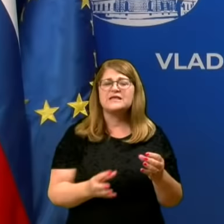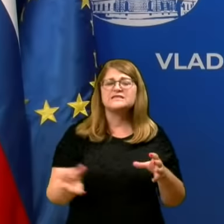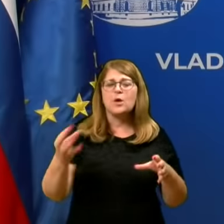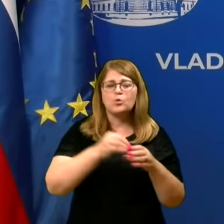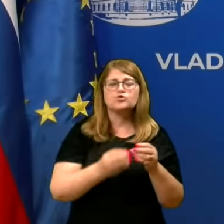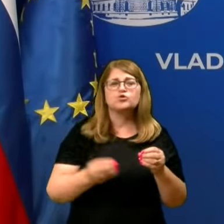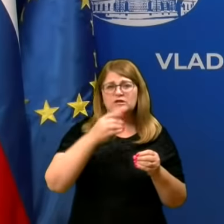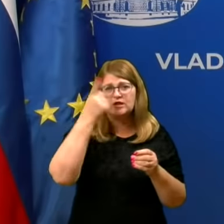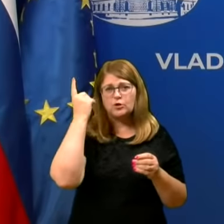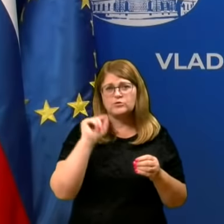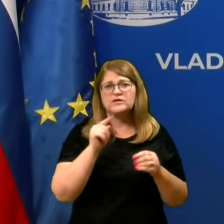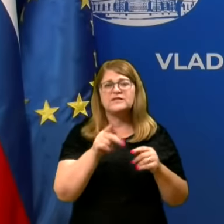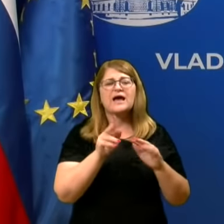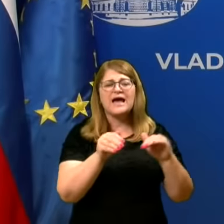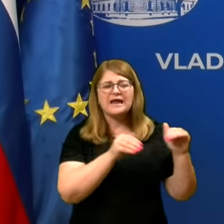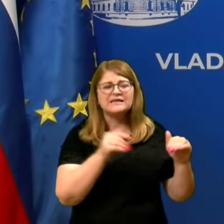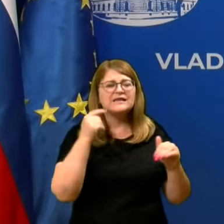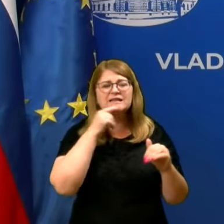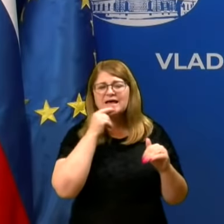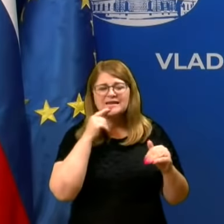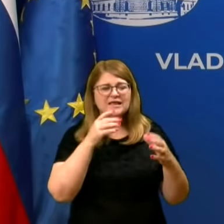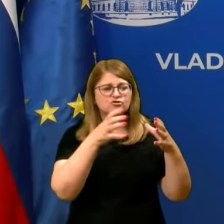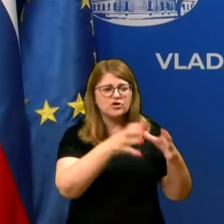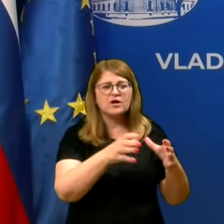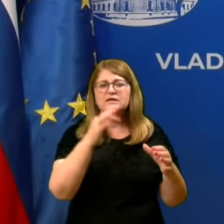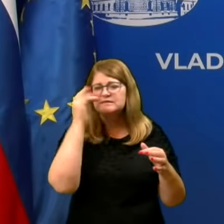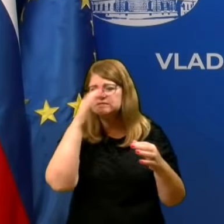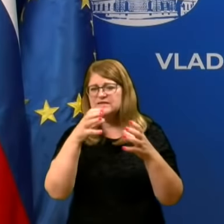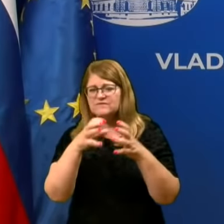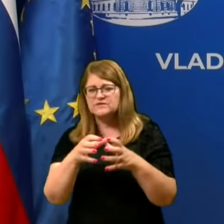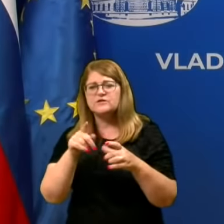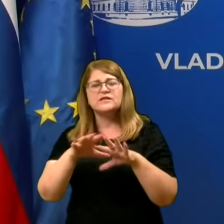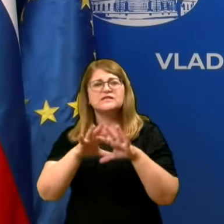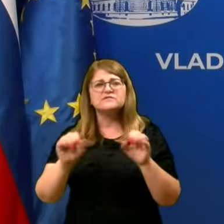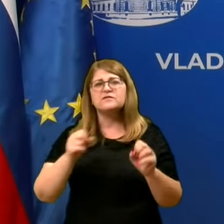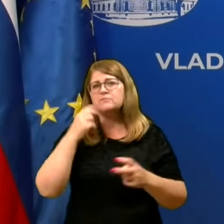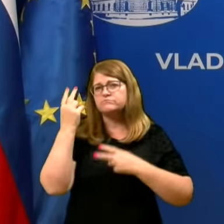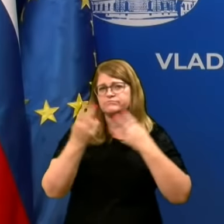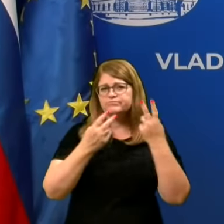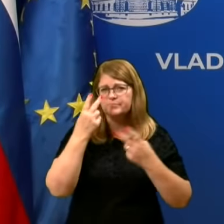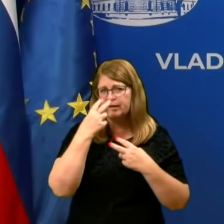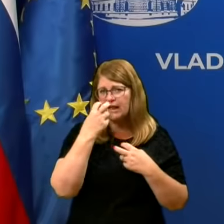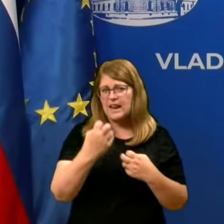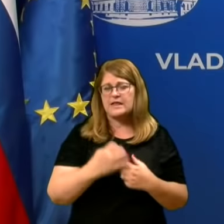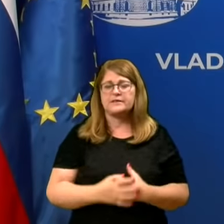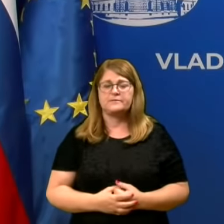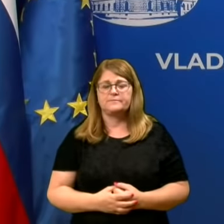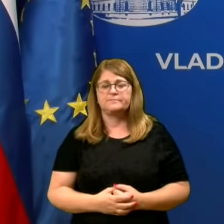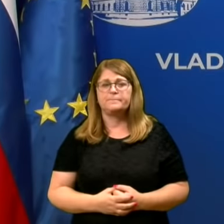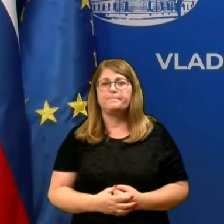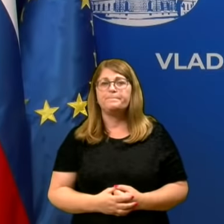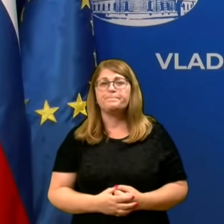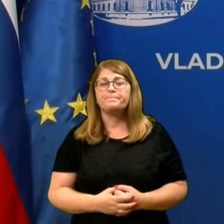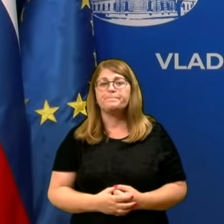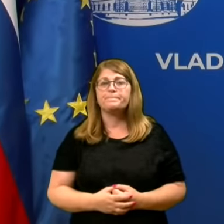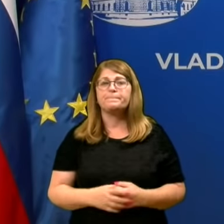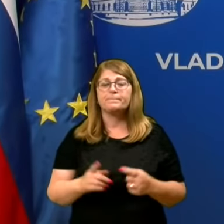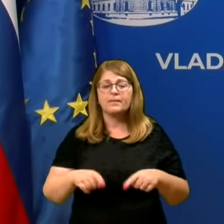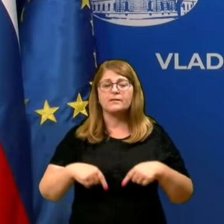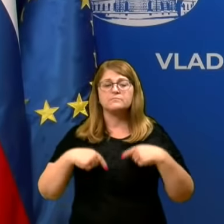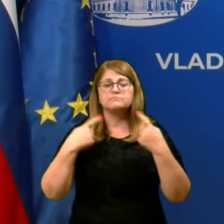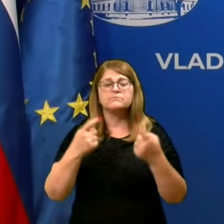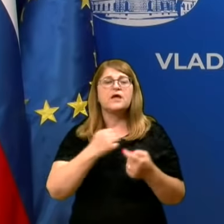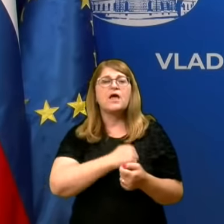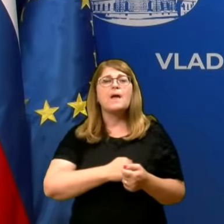karantene, da se vzpostavi rdeč od sona, sivo od sona in tako dalje in da se izvede, obsežite stenami po domu. V naslednji fazi, pravzaprav, bolnišnico